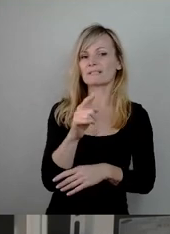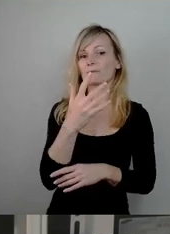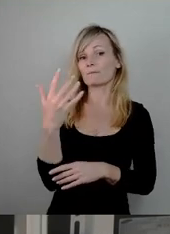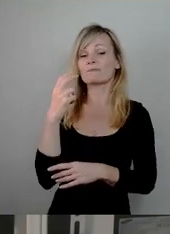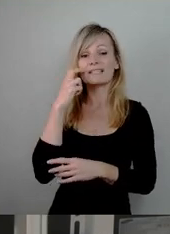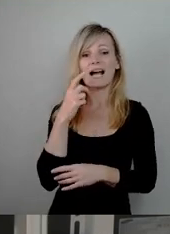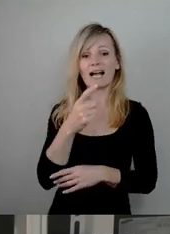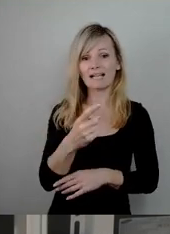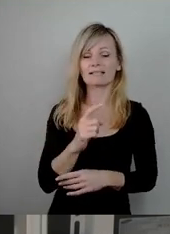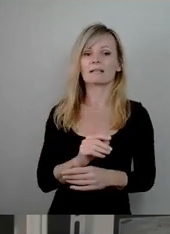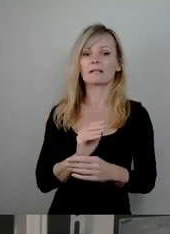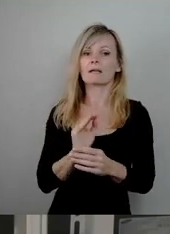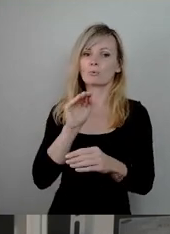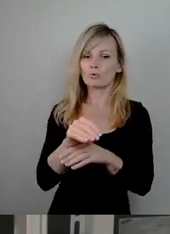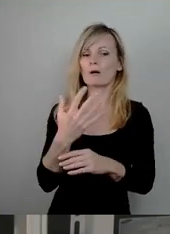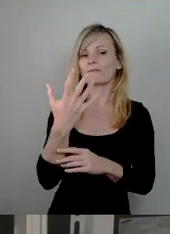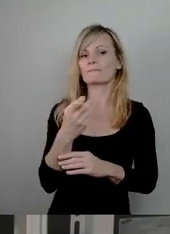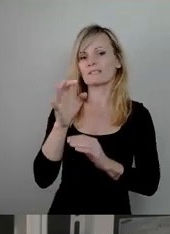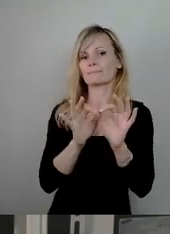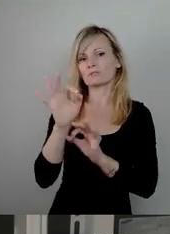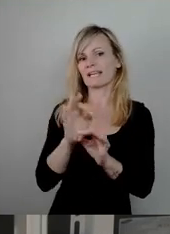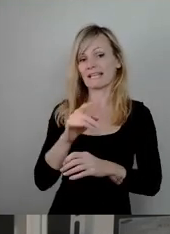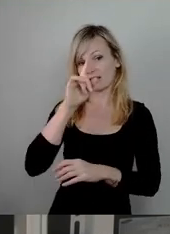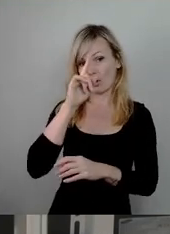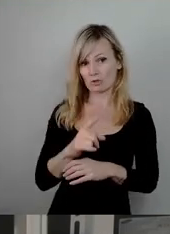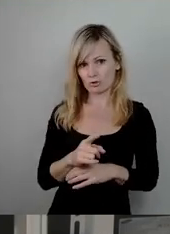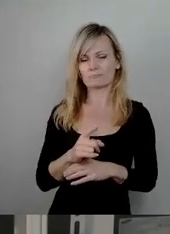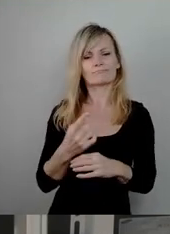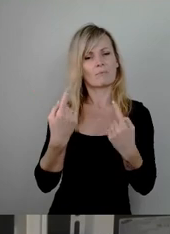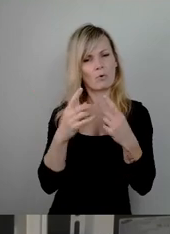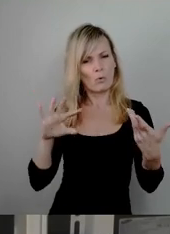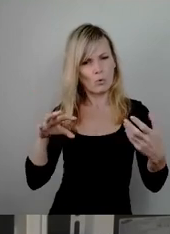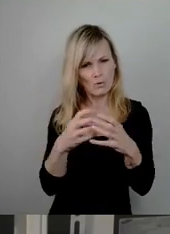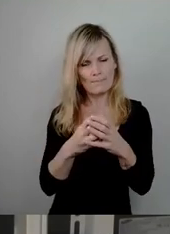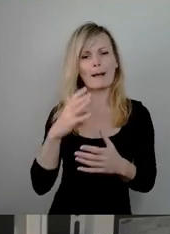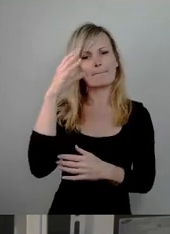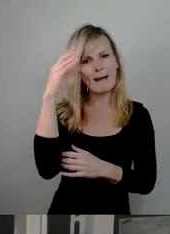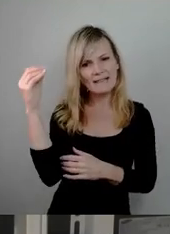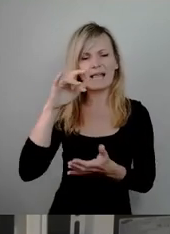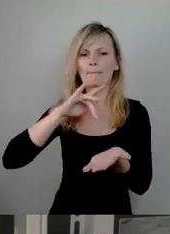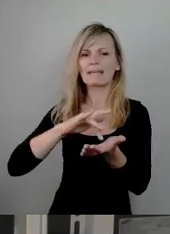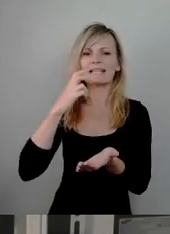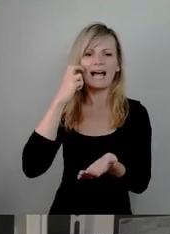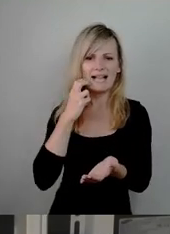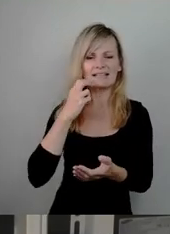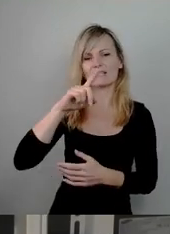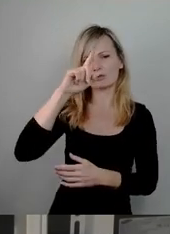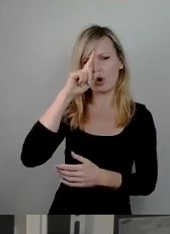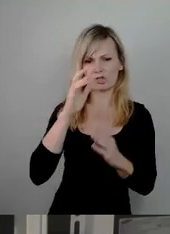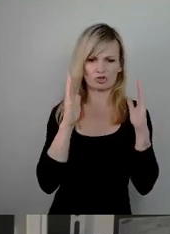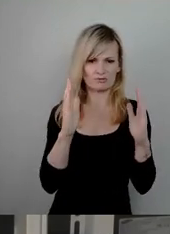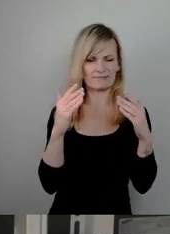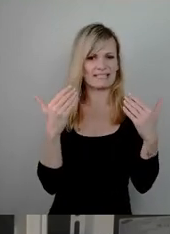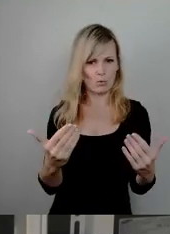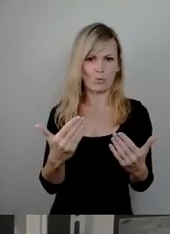deutsch. Mit anderen Worten, ich fasse das zusammen, männlich, mittleren Alters und deutsch. Also leitet man daraus ab,